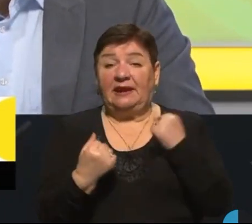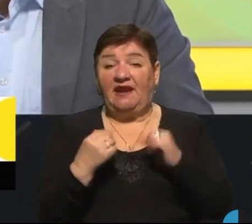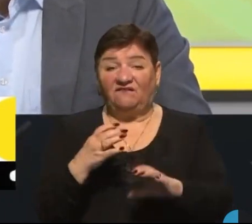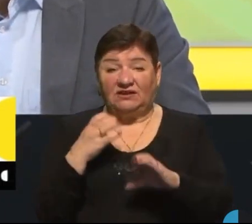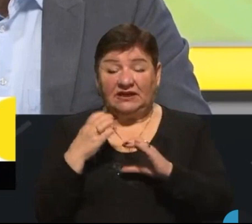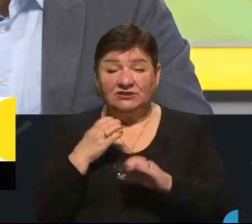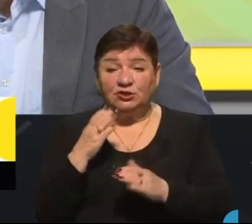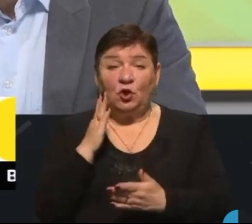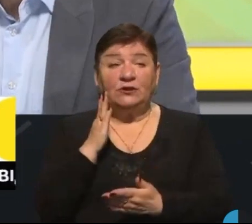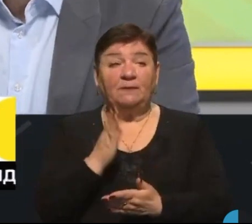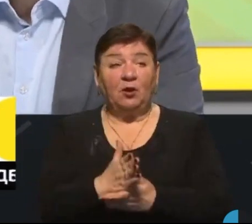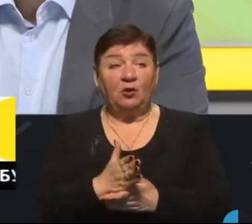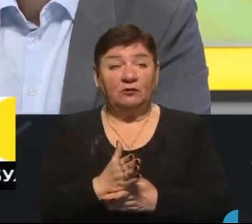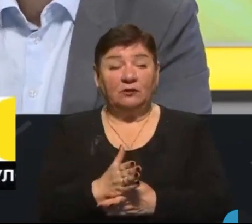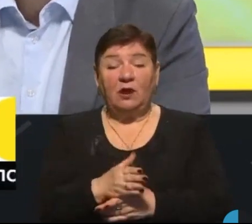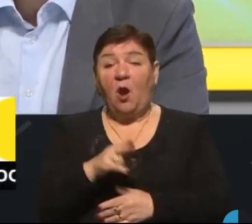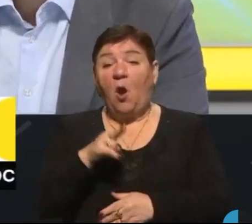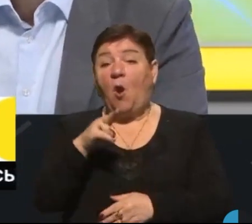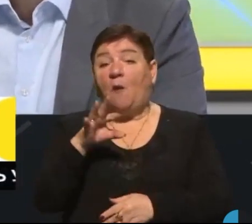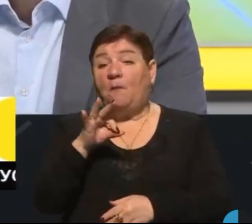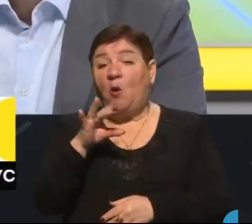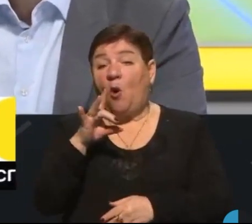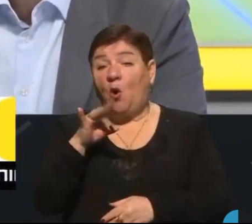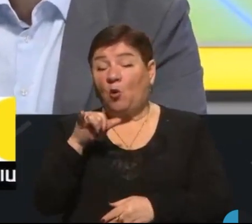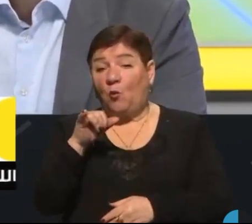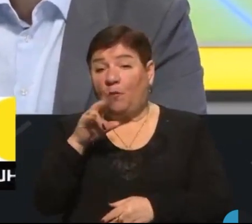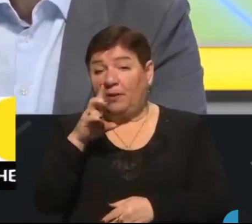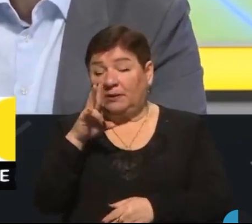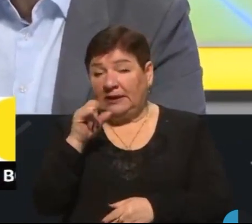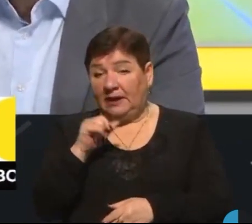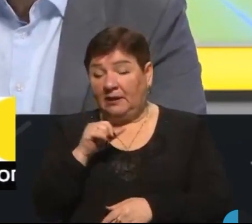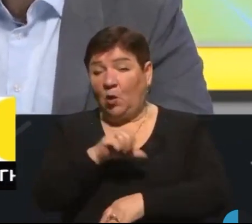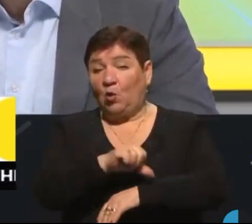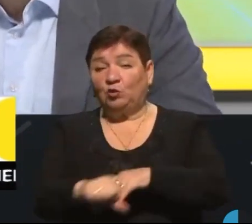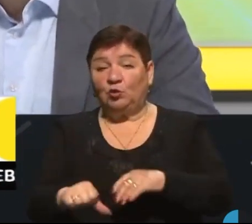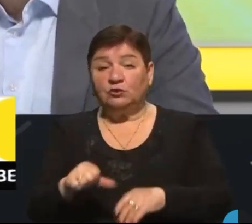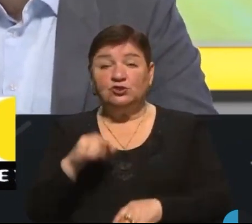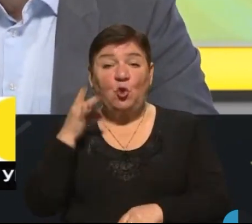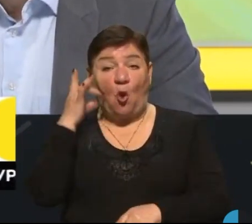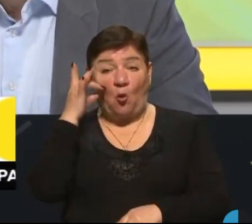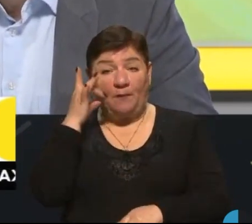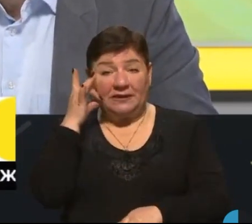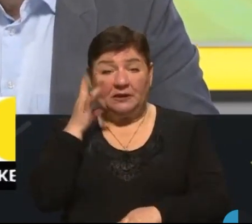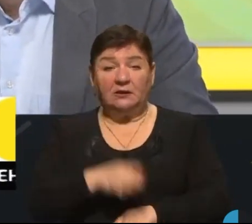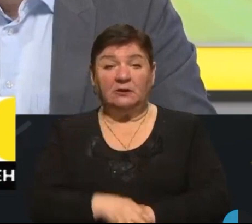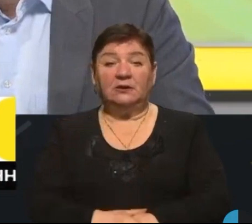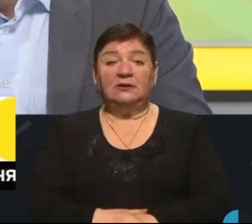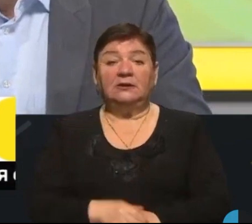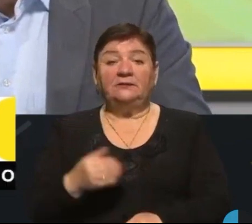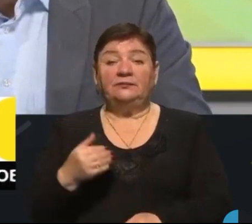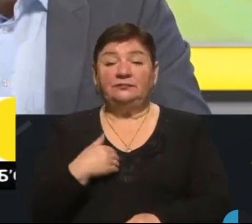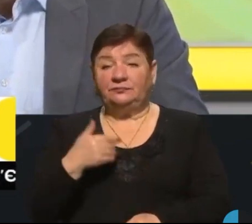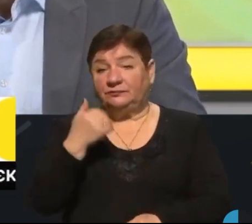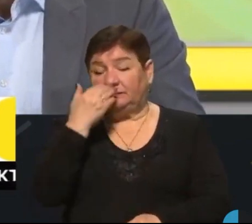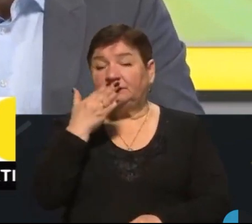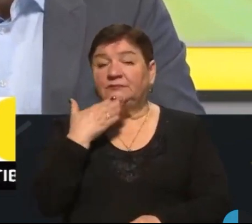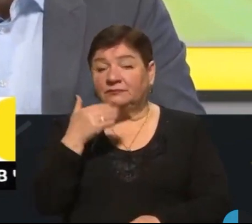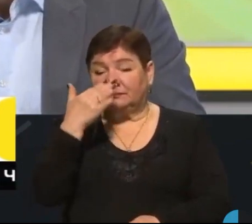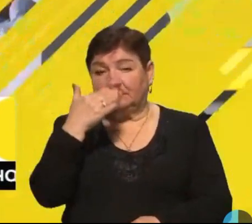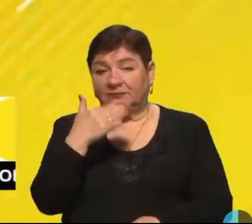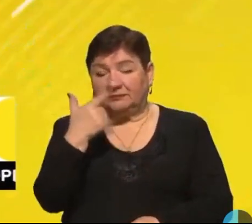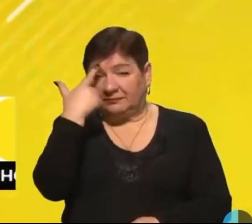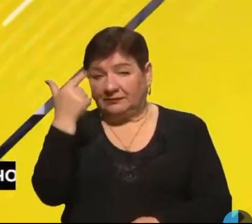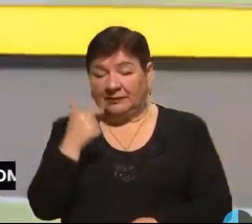напроти порубного, це кордон з Румунією. Пане Андрію, дуже дякуємо вам за цю інформацію. Андрій